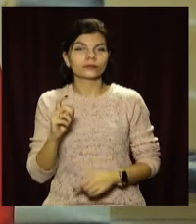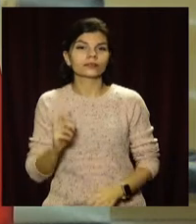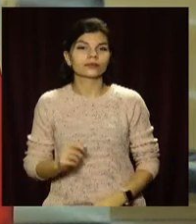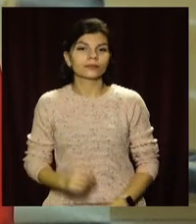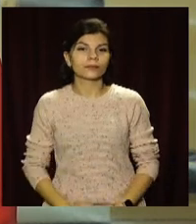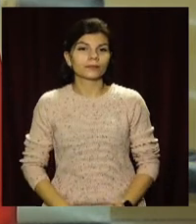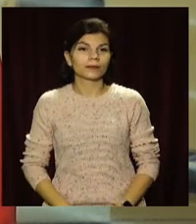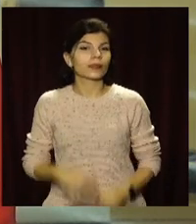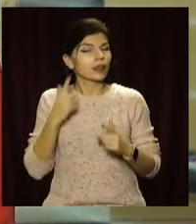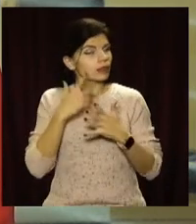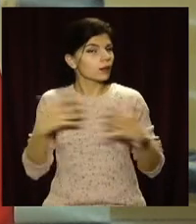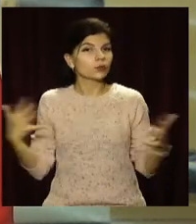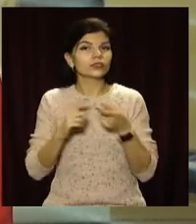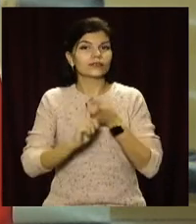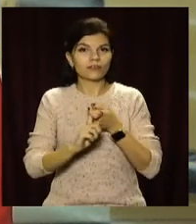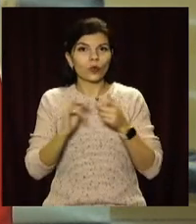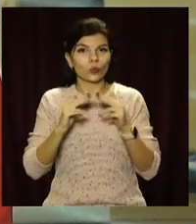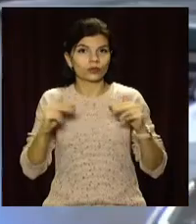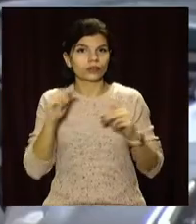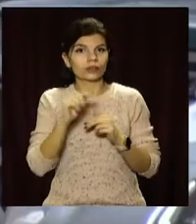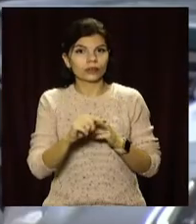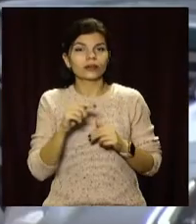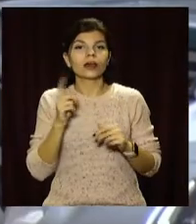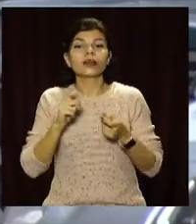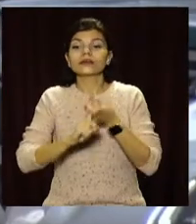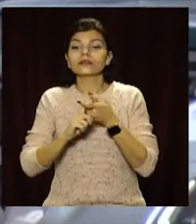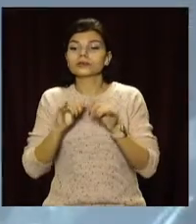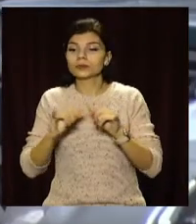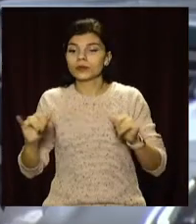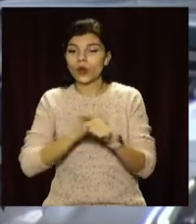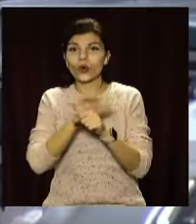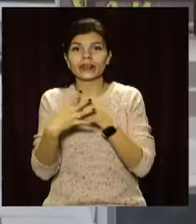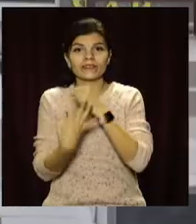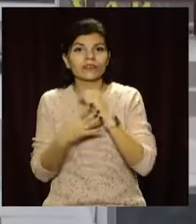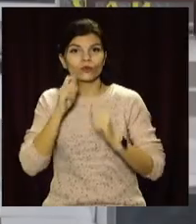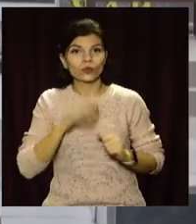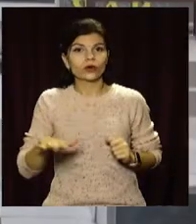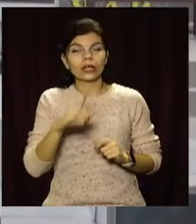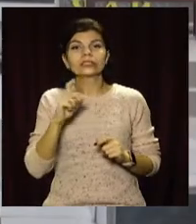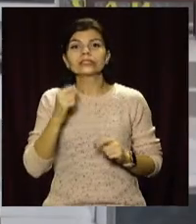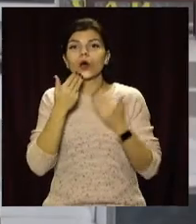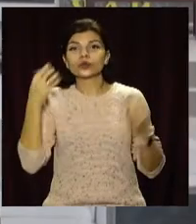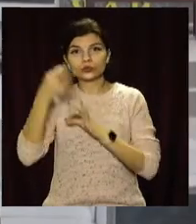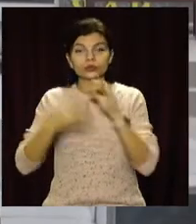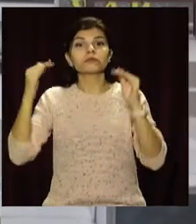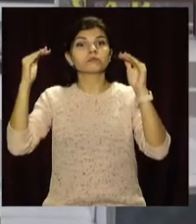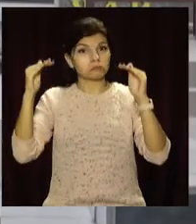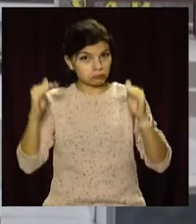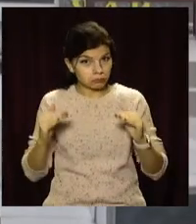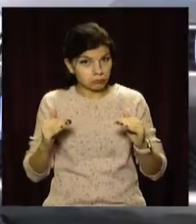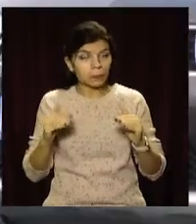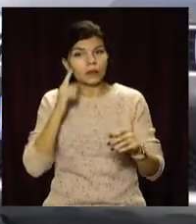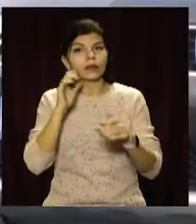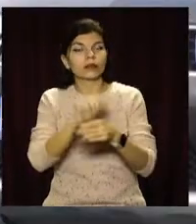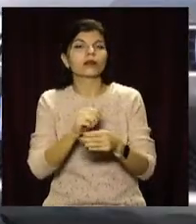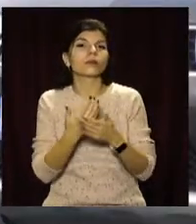охорони здоров'я. Найбільше інфікованих у Дніпрі. Натомість кількість заражених COVID-19 в Україні за останню добу знизилася.